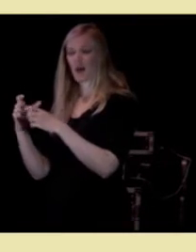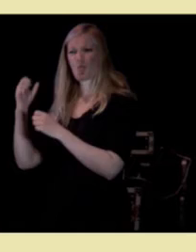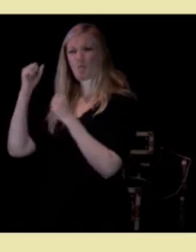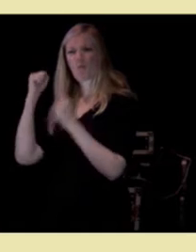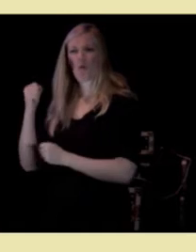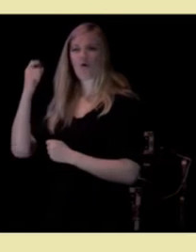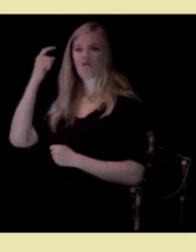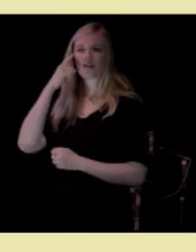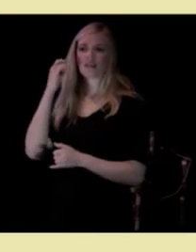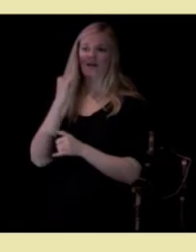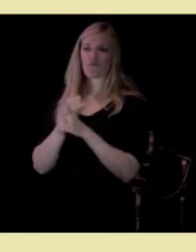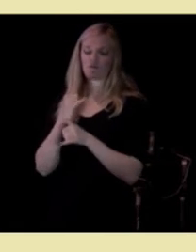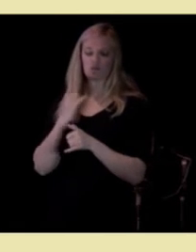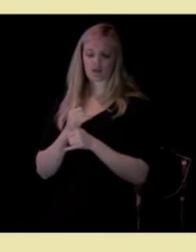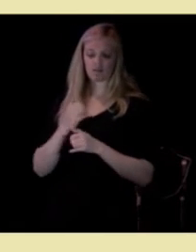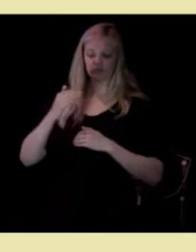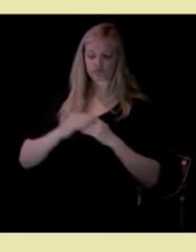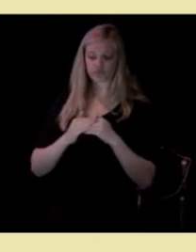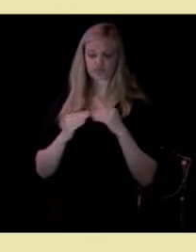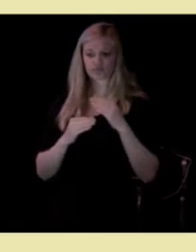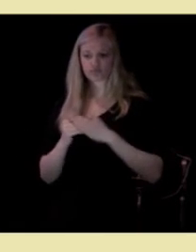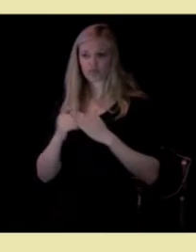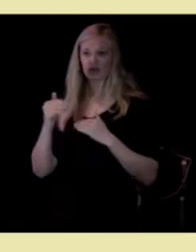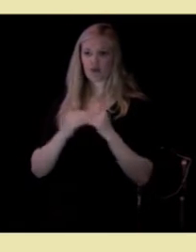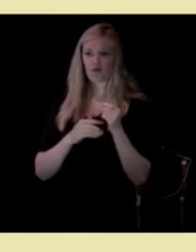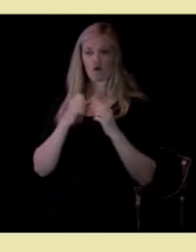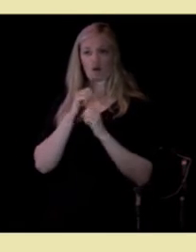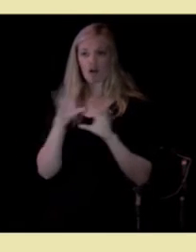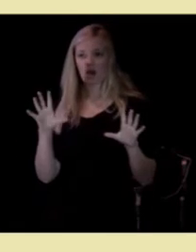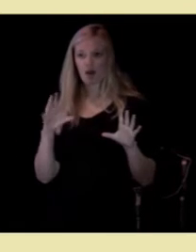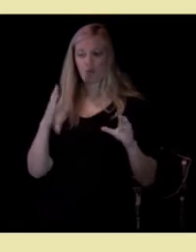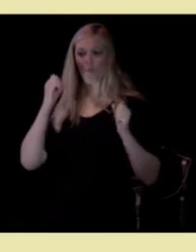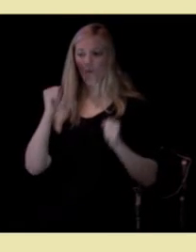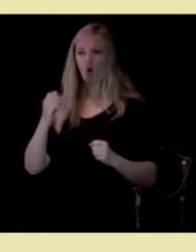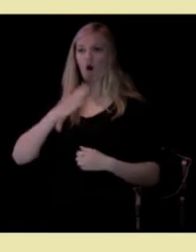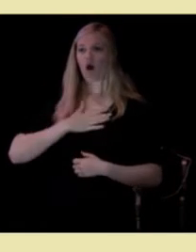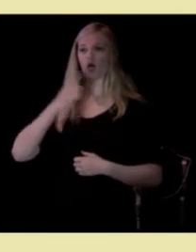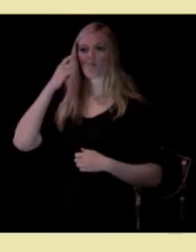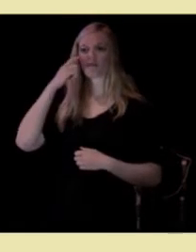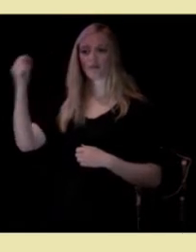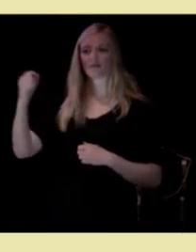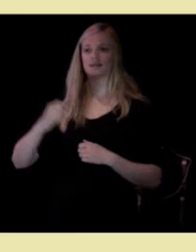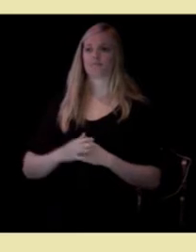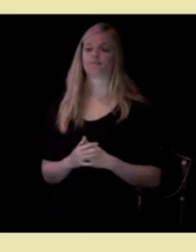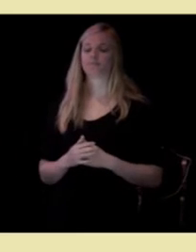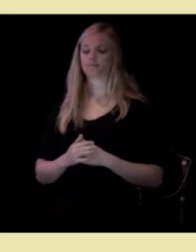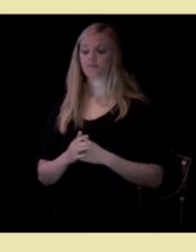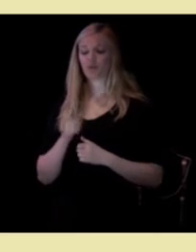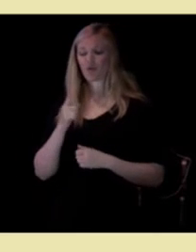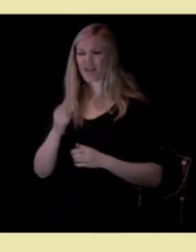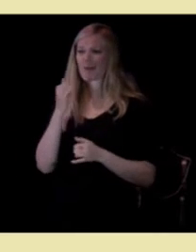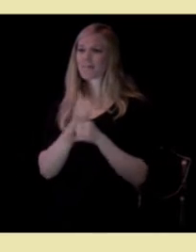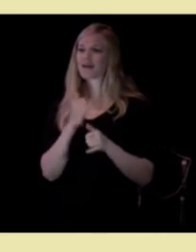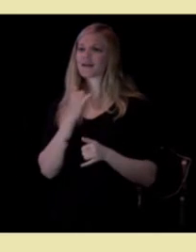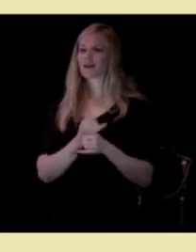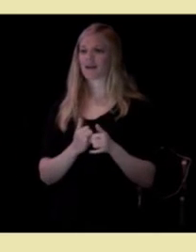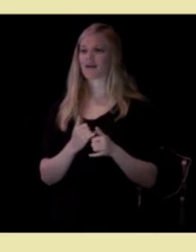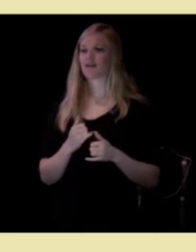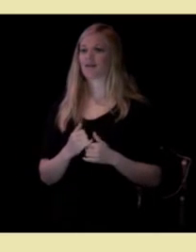hvordan du skal gå fram for å lykkes. Du må rett og slett ha kompetanse. Og det er ganske rart synes jeg